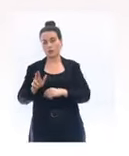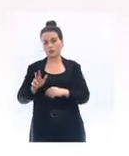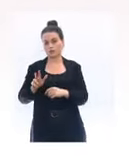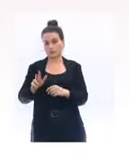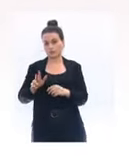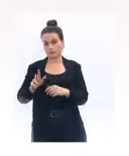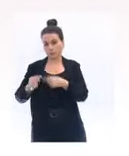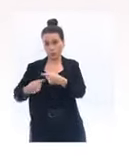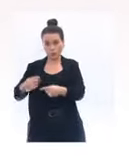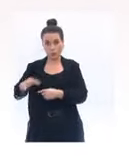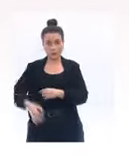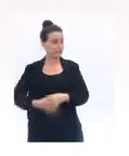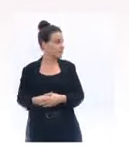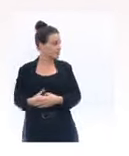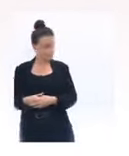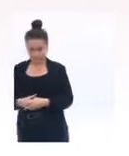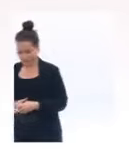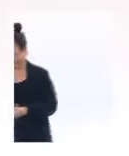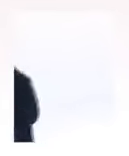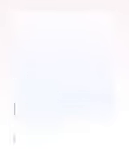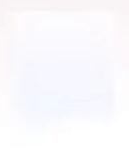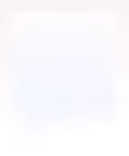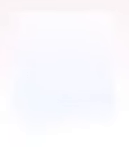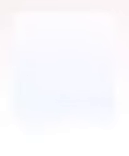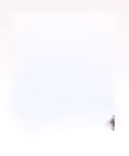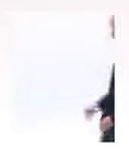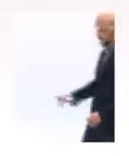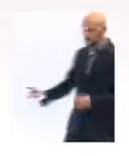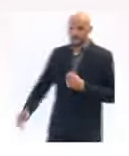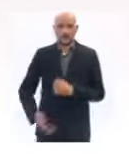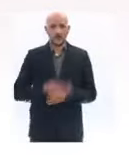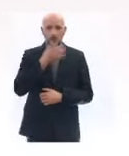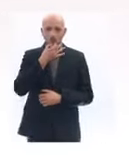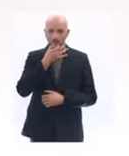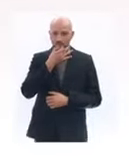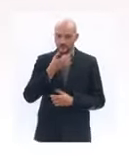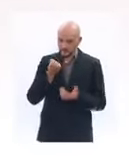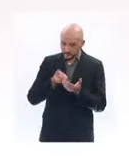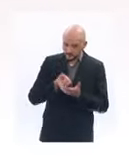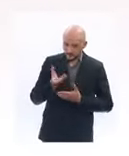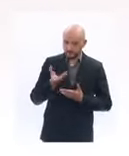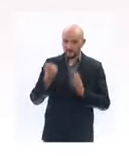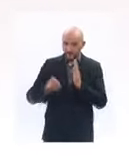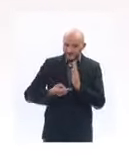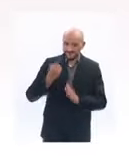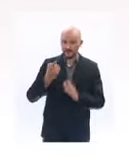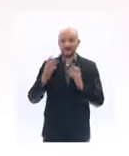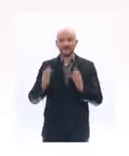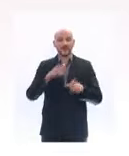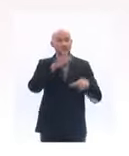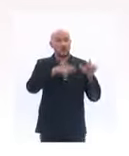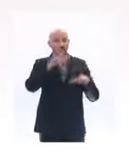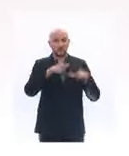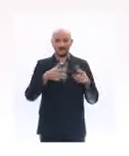concernant les masques pour rappeler à tout le monde que les personnes vulnérables, particulièrement vulnérables à cette maladie,